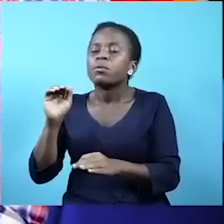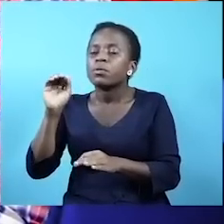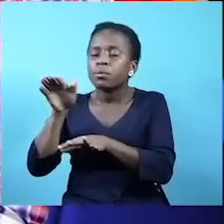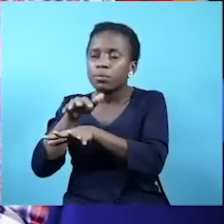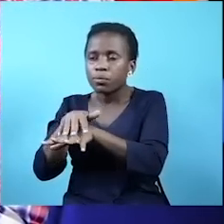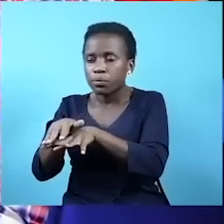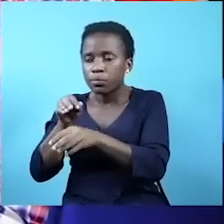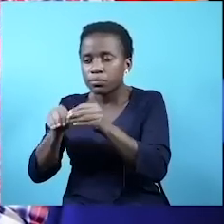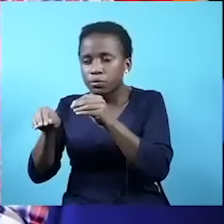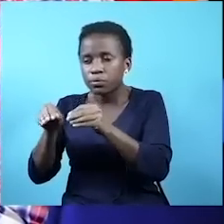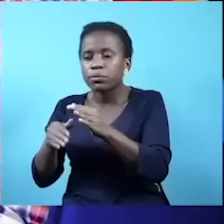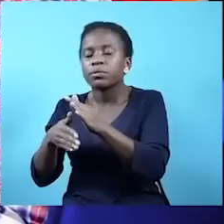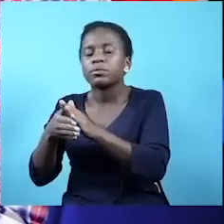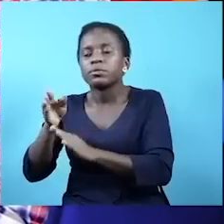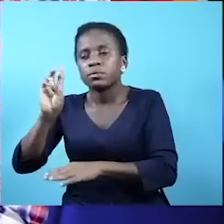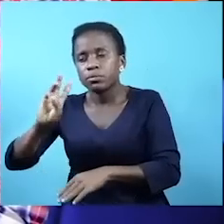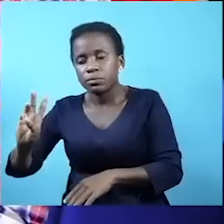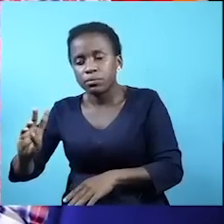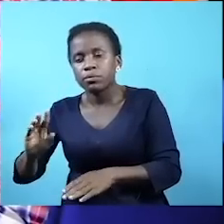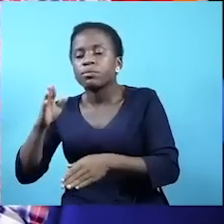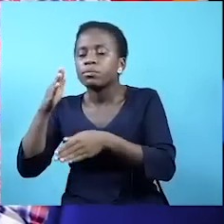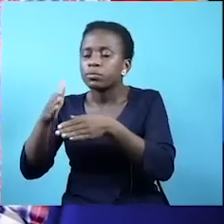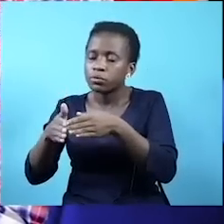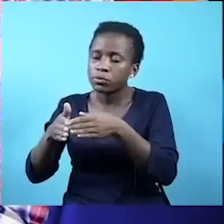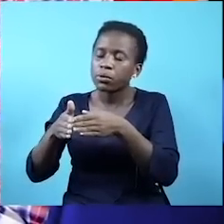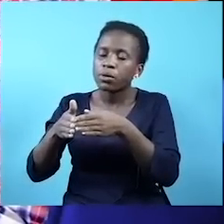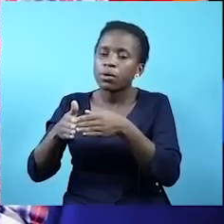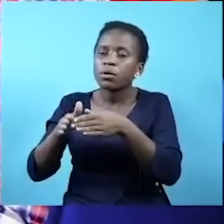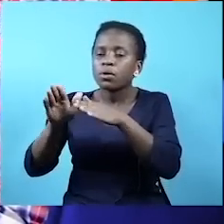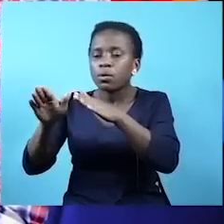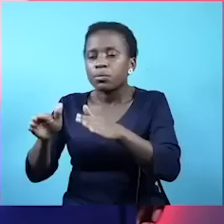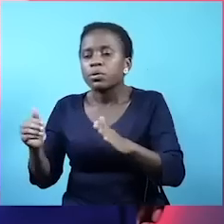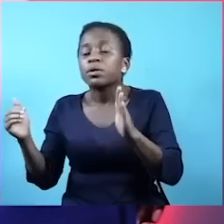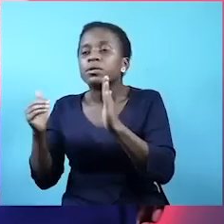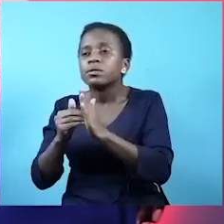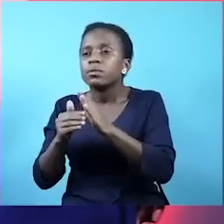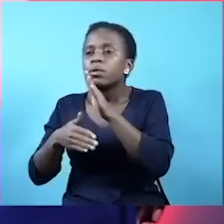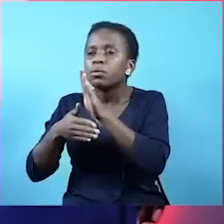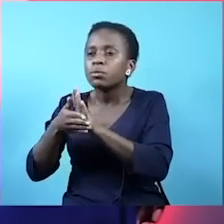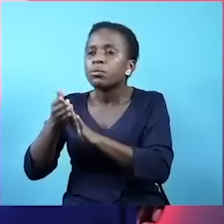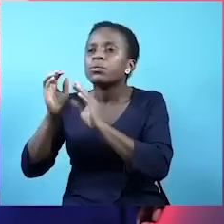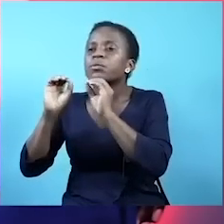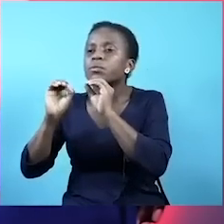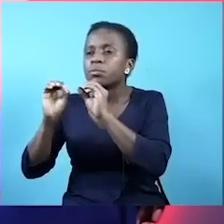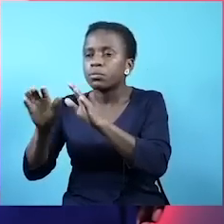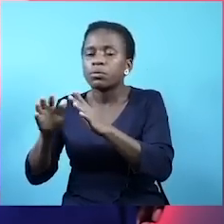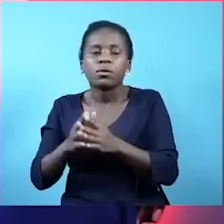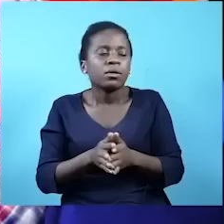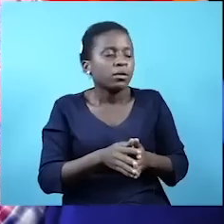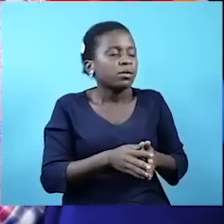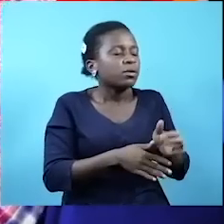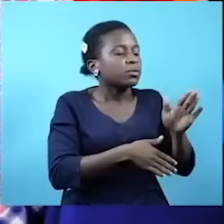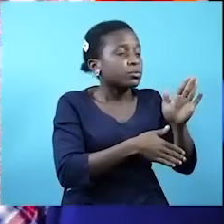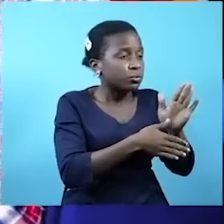urudi. Utatamani uanzi ya wapi. Tulipoishia kwenye bunge la katiba ama tuwanza upia kabisa. Tuanzi ya kwenye rasimu ya warioba.